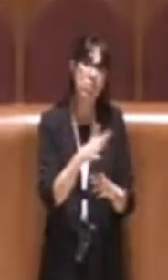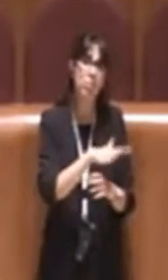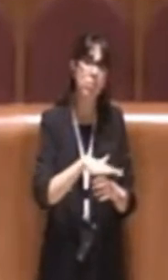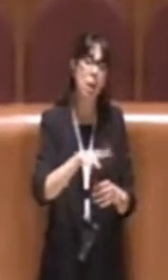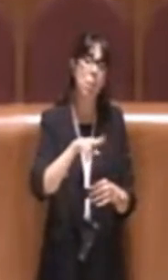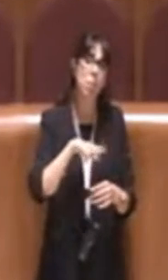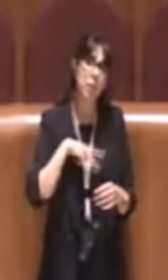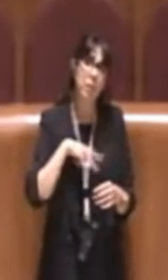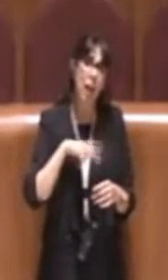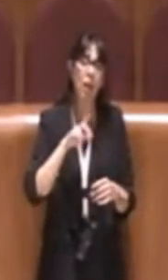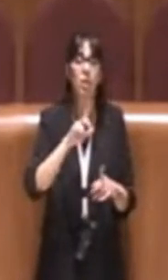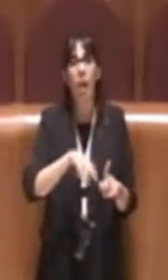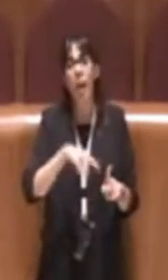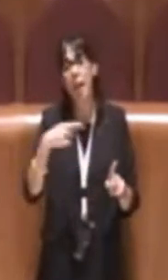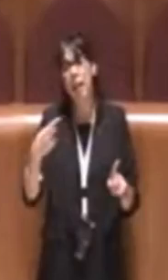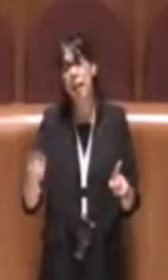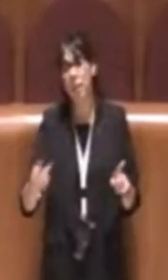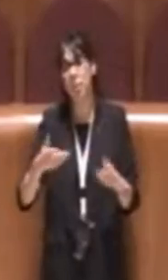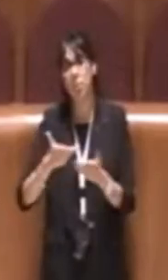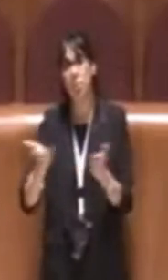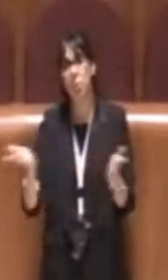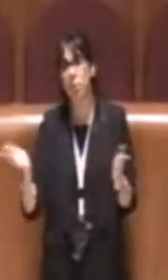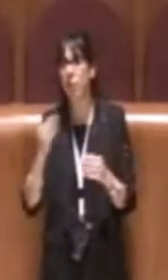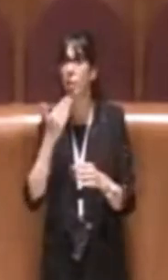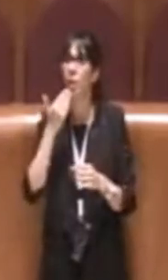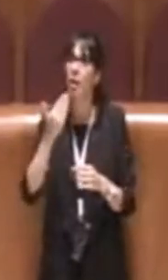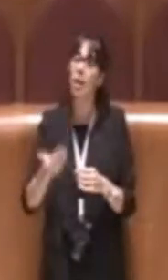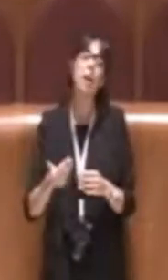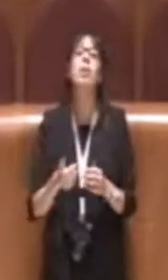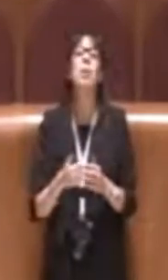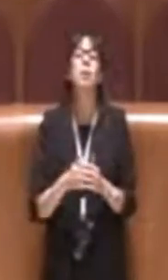privati che dei comparti pubblici grazie